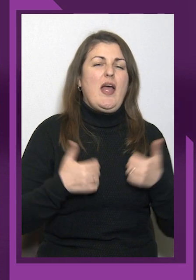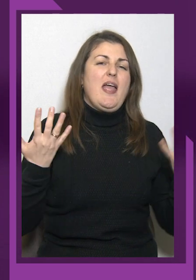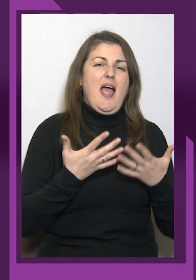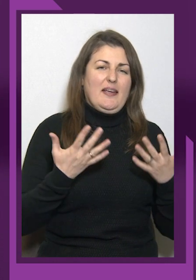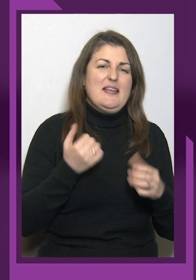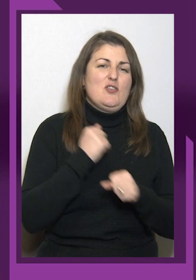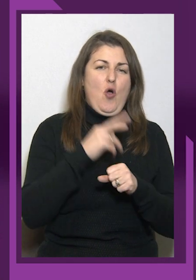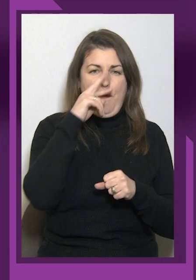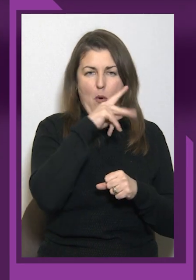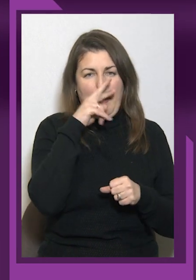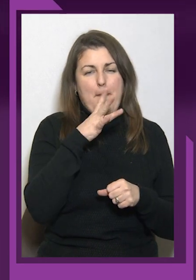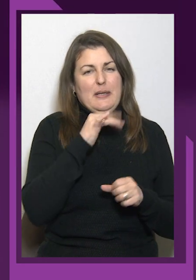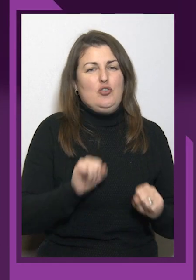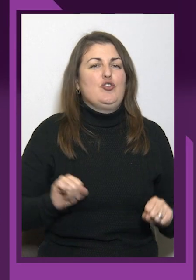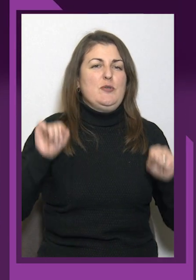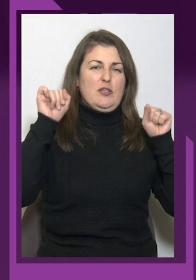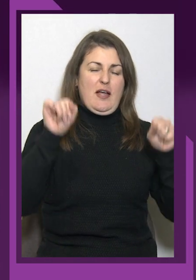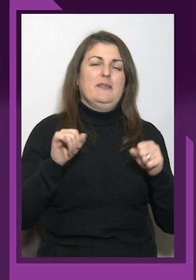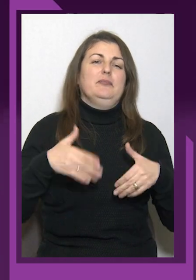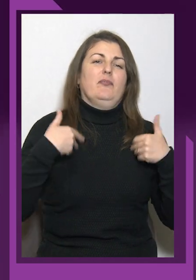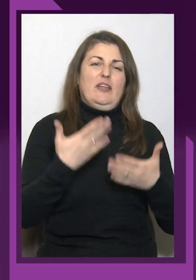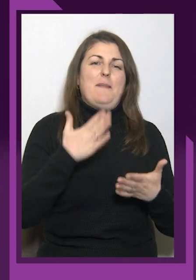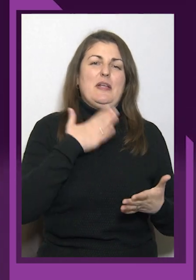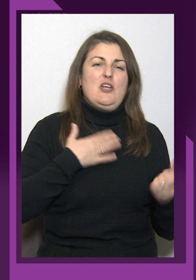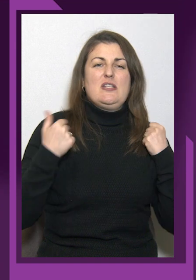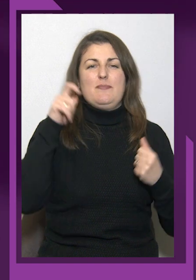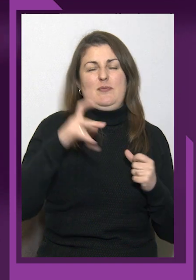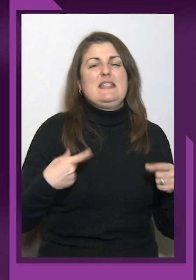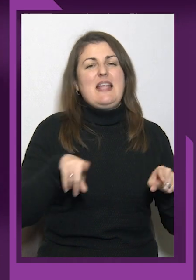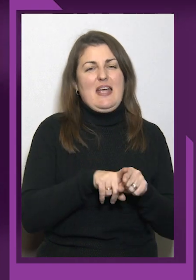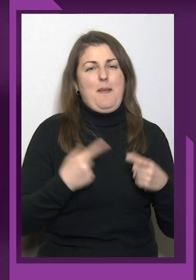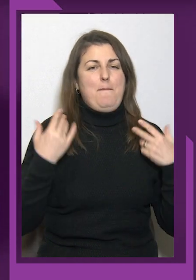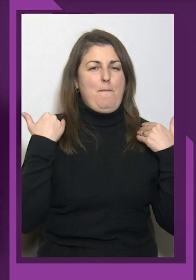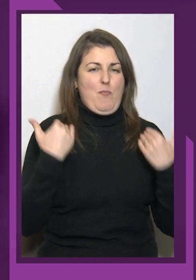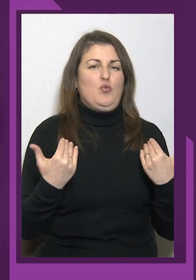спортсмена з таким потужним результатом. Ну, вважалися, звісно, я більше.